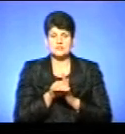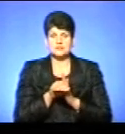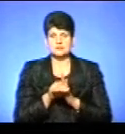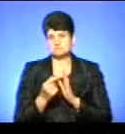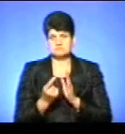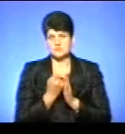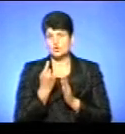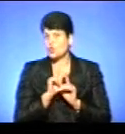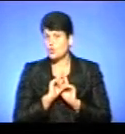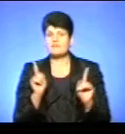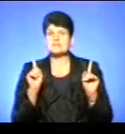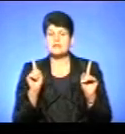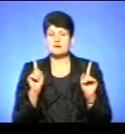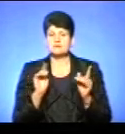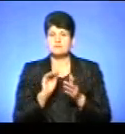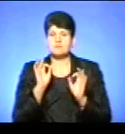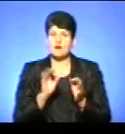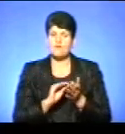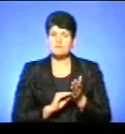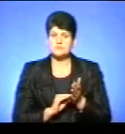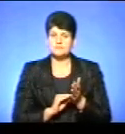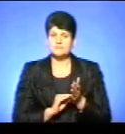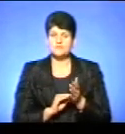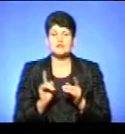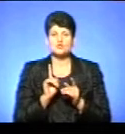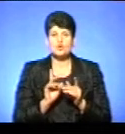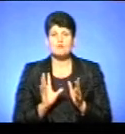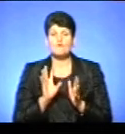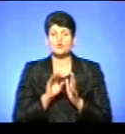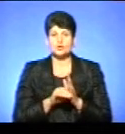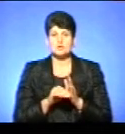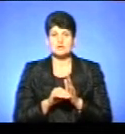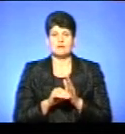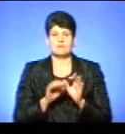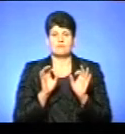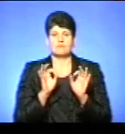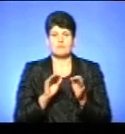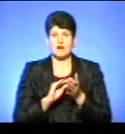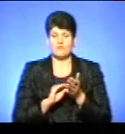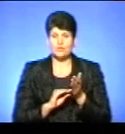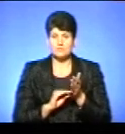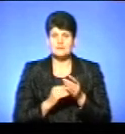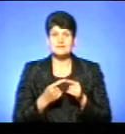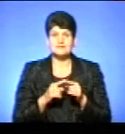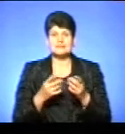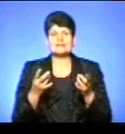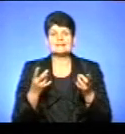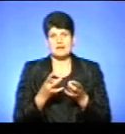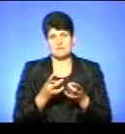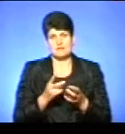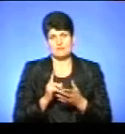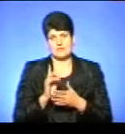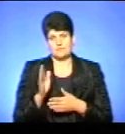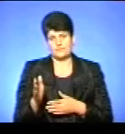новизна до правопису? Ну, щоб вносити новизну до правопису, це за потребою, вважаю.